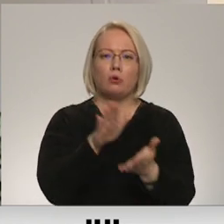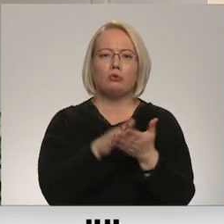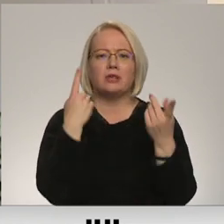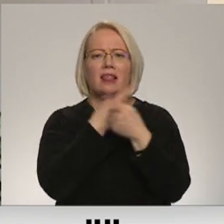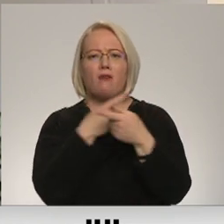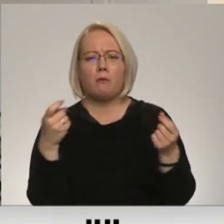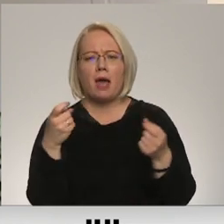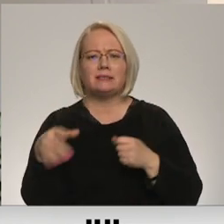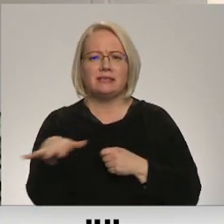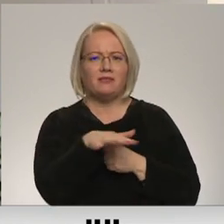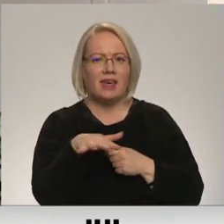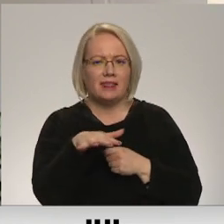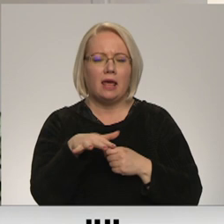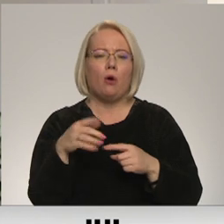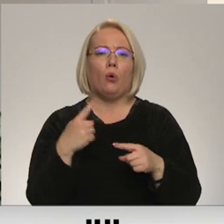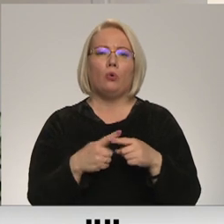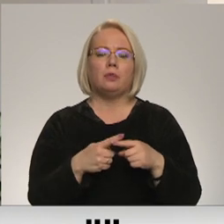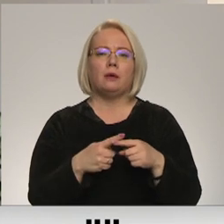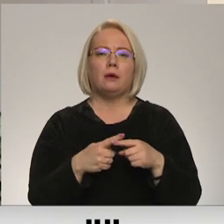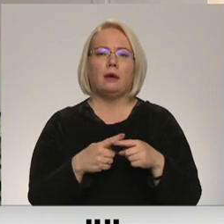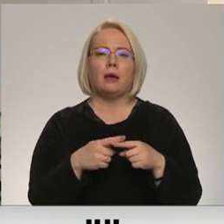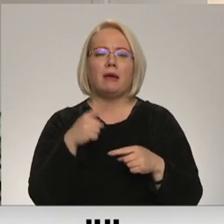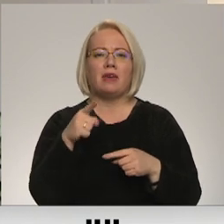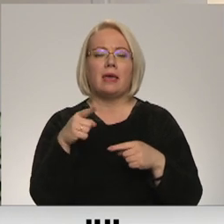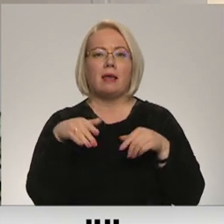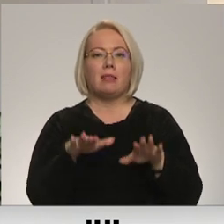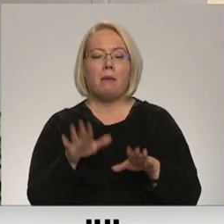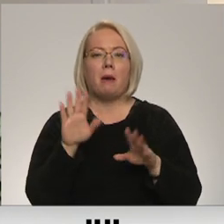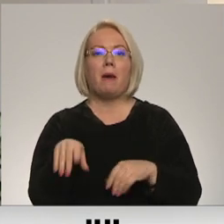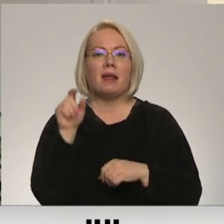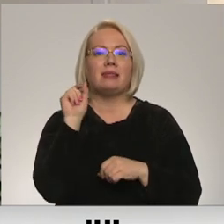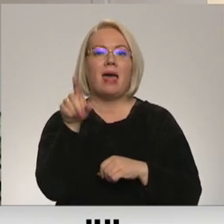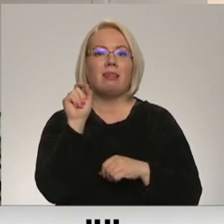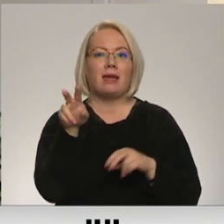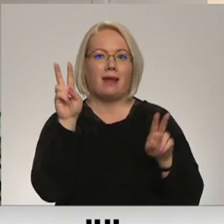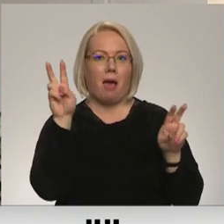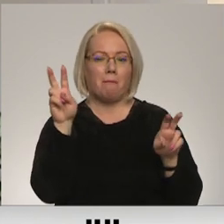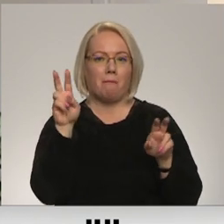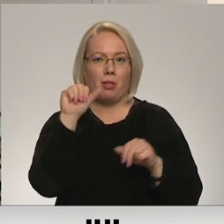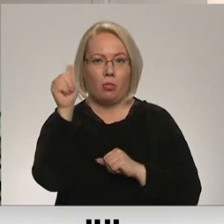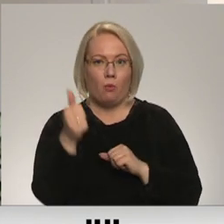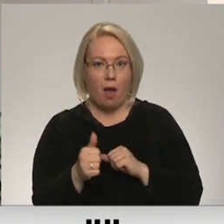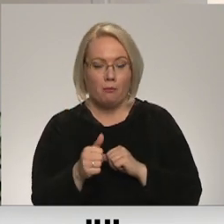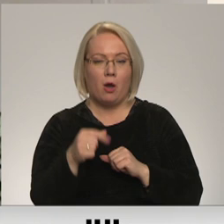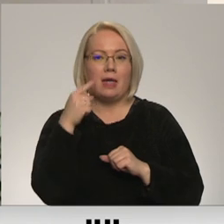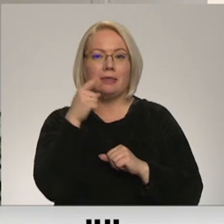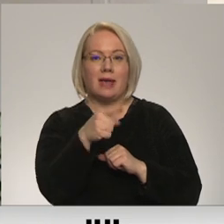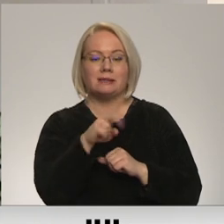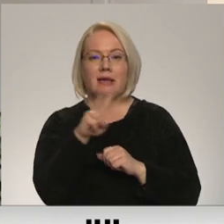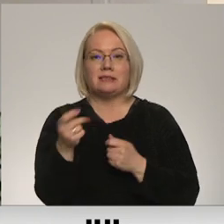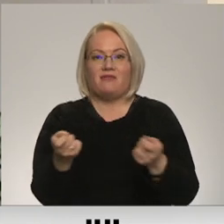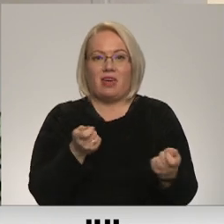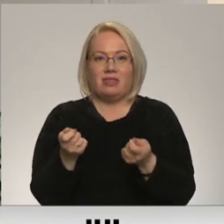vīdī un, kad viņi sprieda par telegrama lomu. Tātad Puškovs kurš vadīja